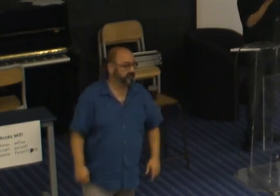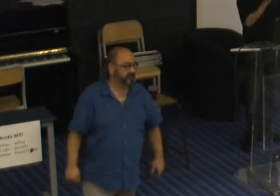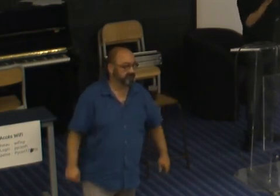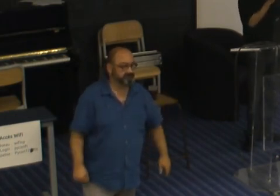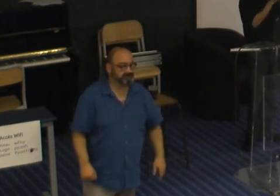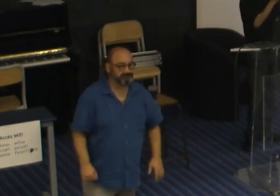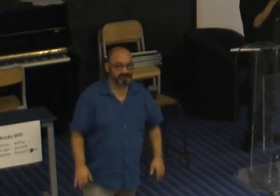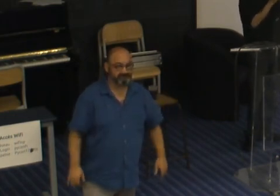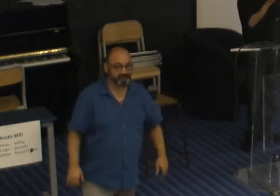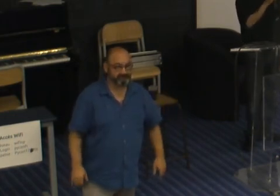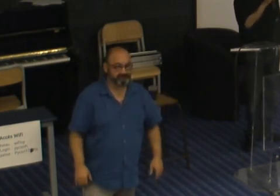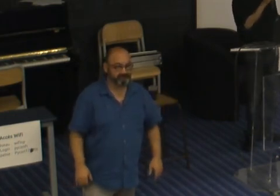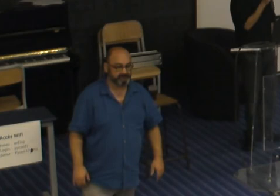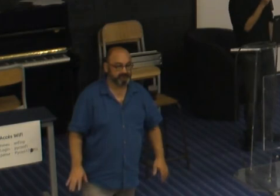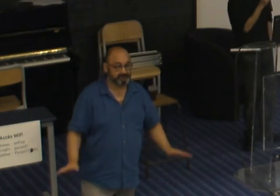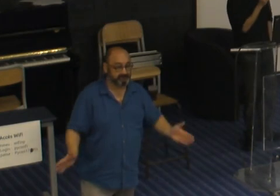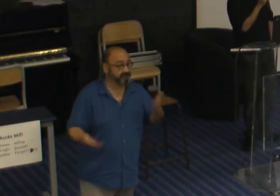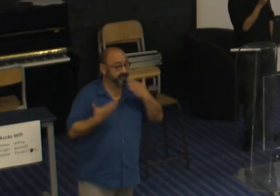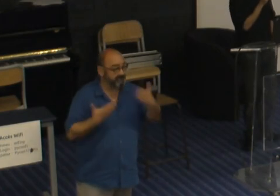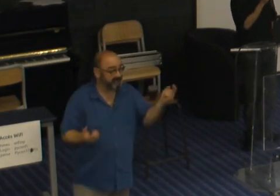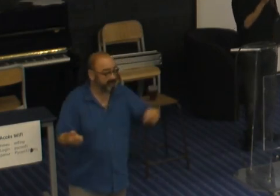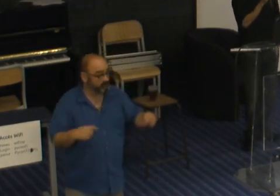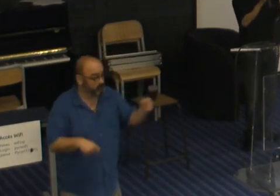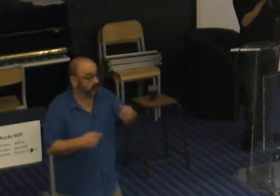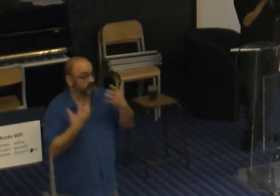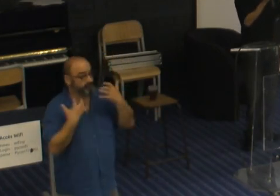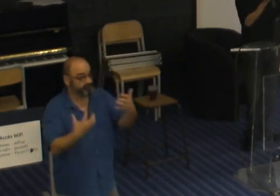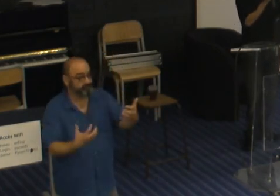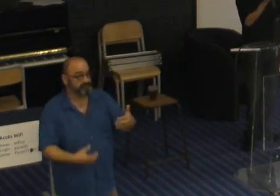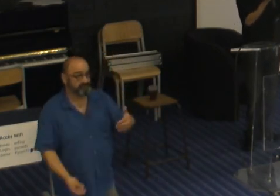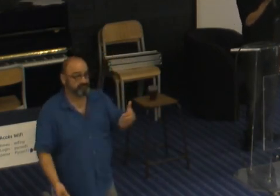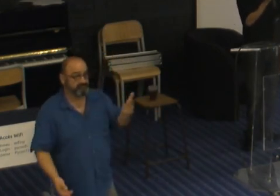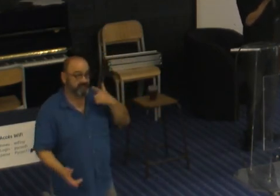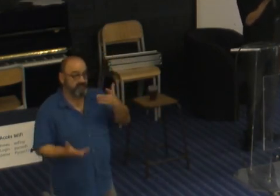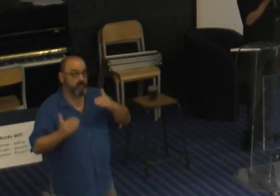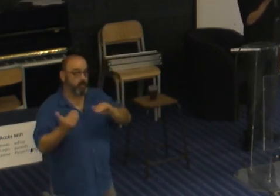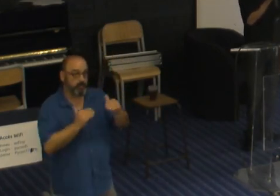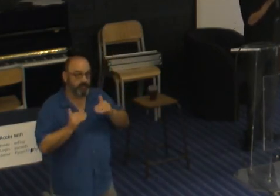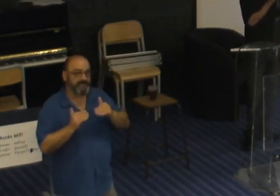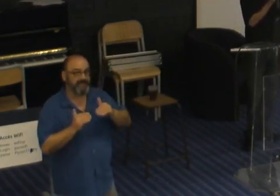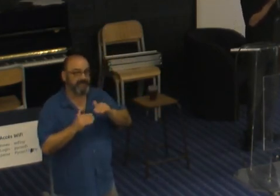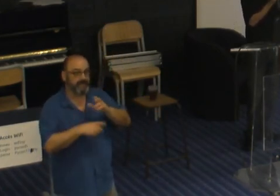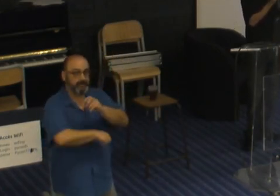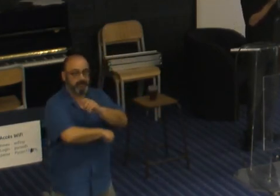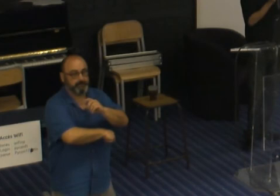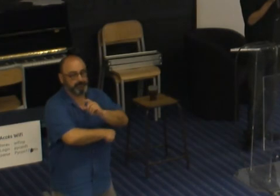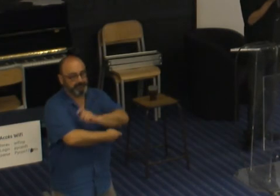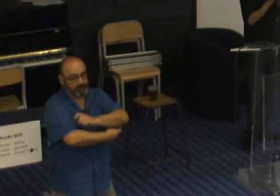bon bah en tout cas merci d'être venu aussi nombreuse ça prouve que la communauté Python s'intéresse à la diversité